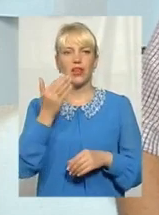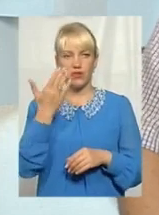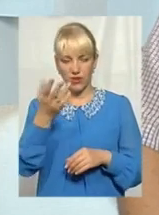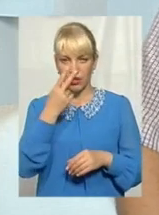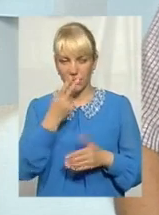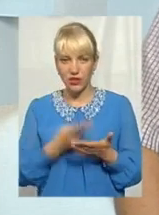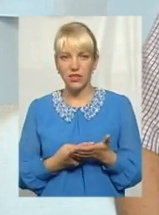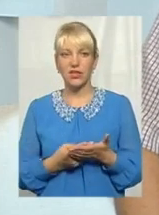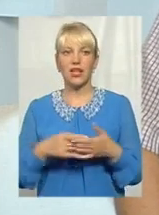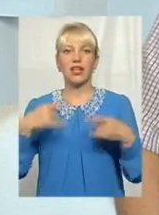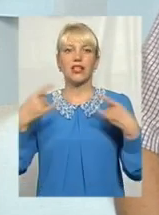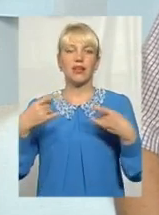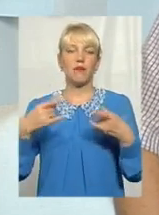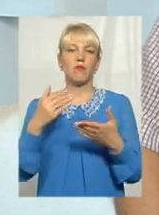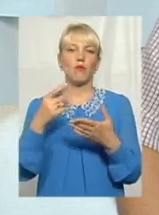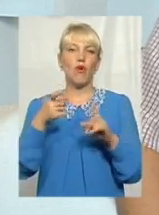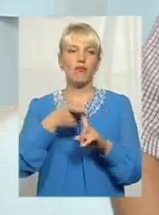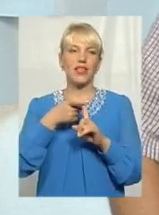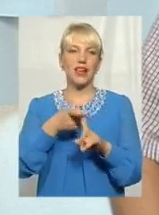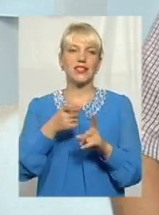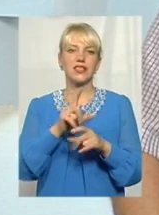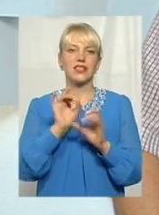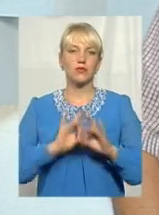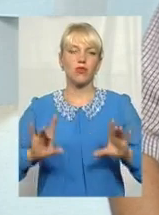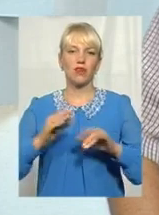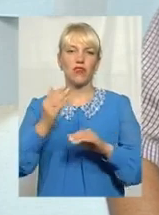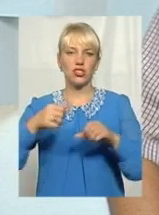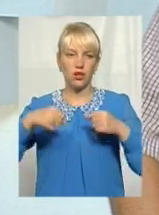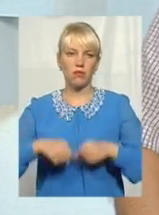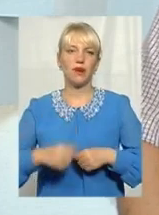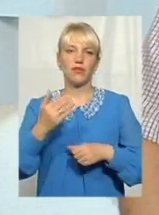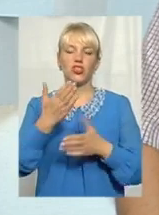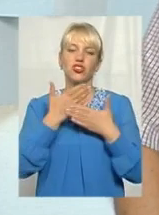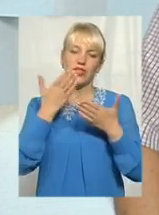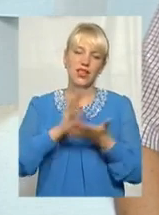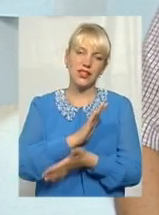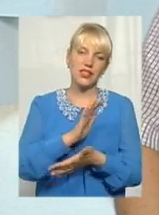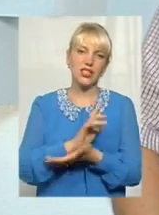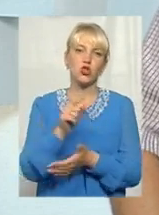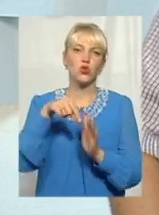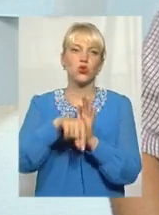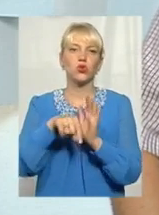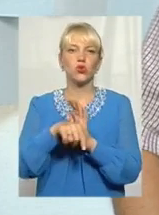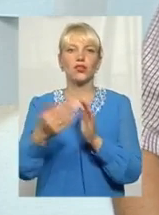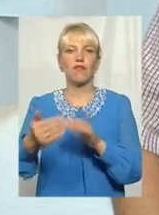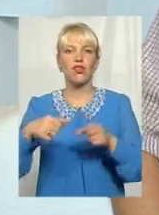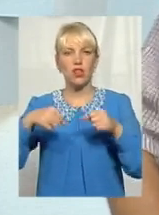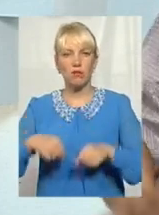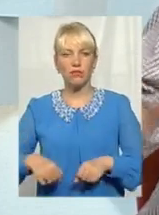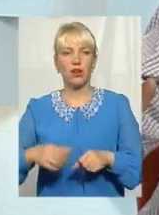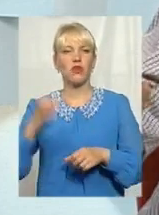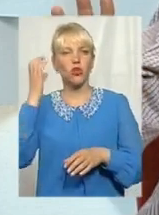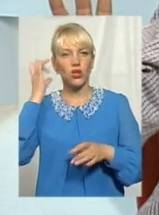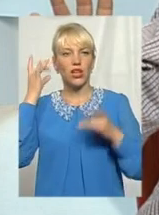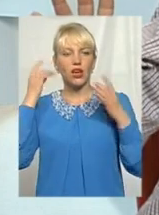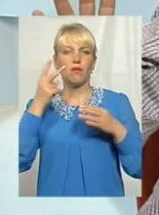дивитесь телепрограми,'язані з поясненням ваших прав, ви читаєте, в газеті те, що стосується ваших прав, слухайте радіо. Ми